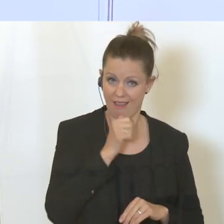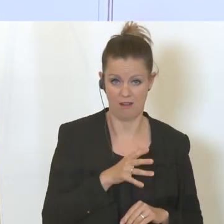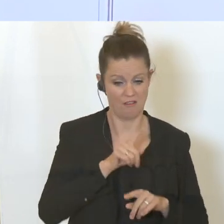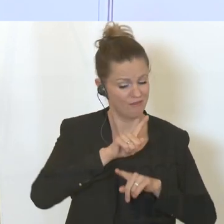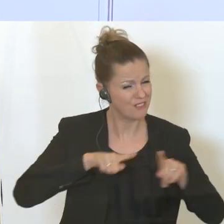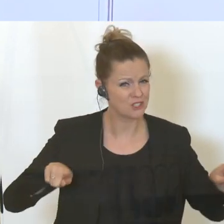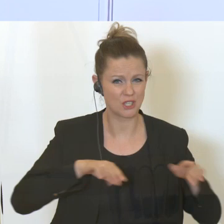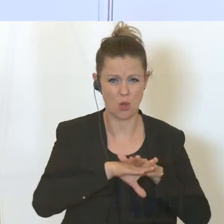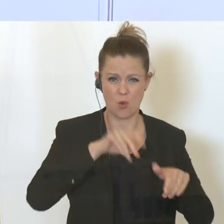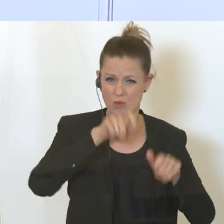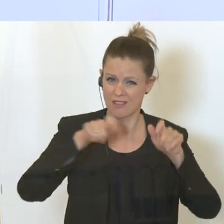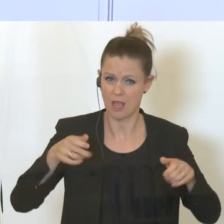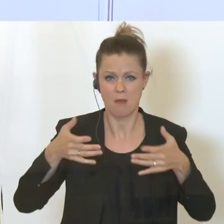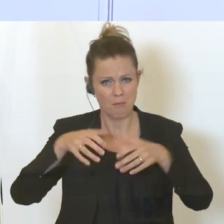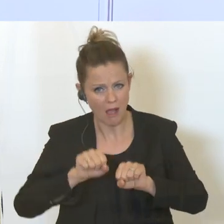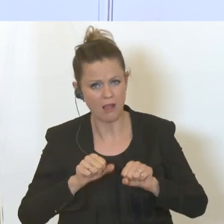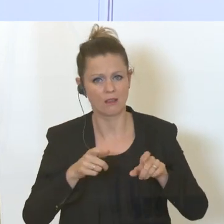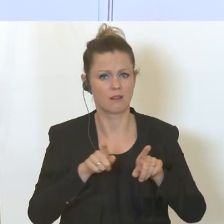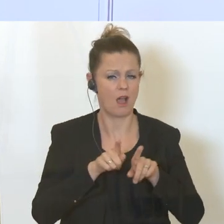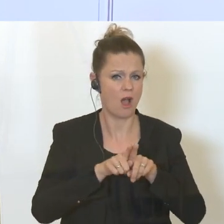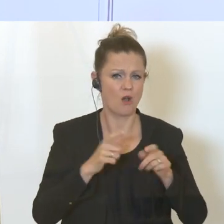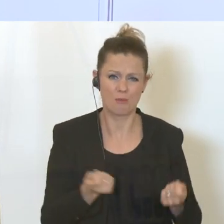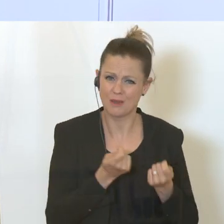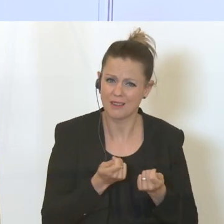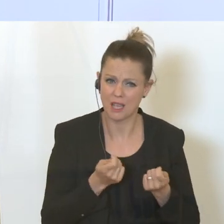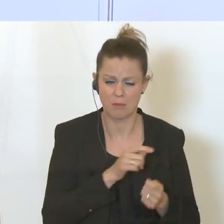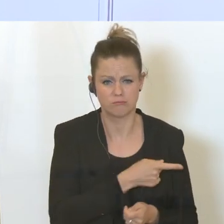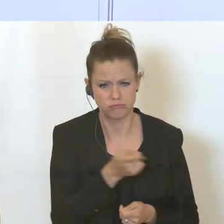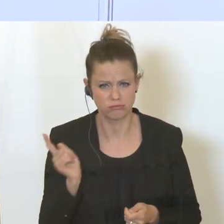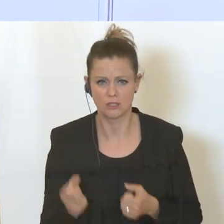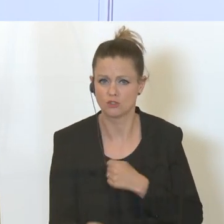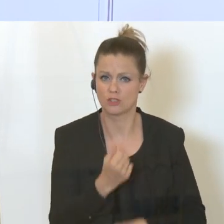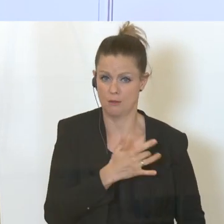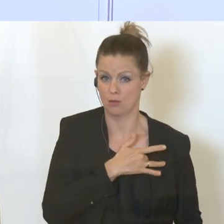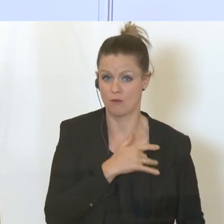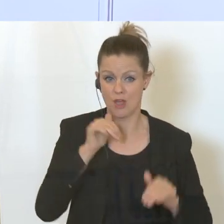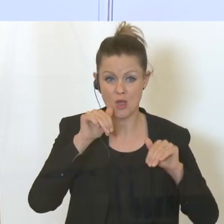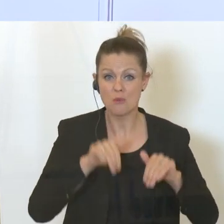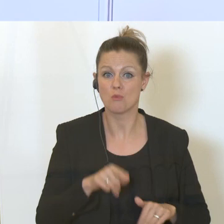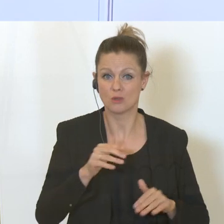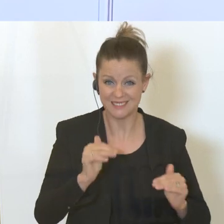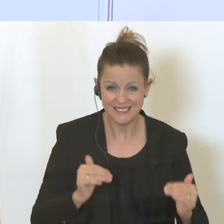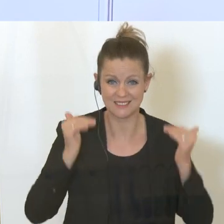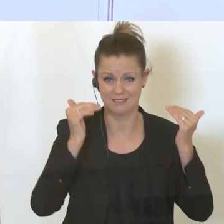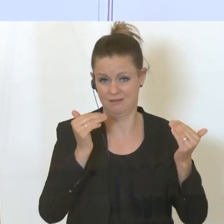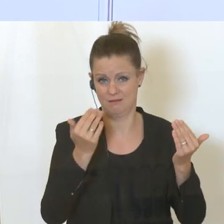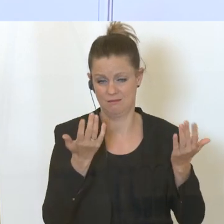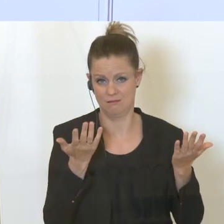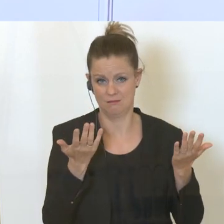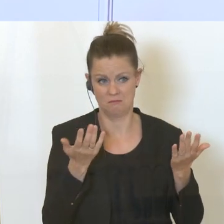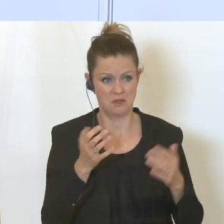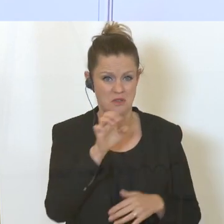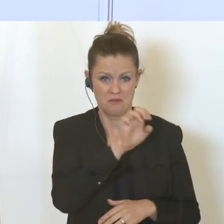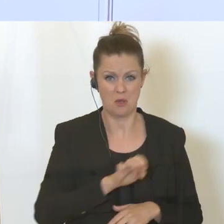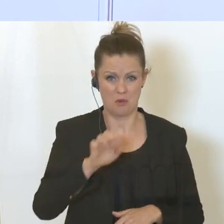unterschiedlichsten Unternehmen, Banken und eben Betrieben, die stark betroffen sind, müssen wir das anheben und es wäre ein leichtes für die